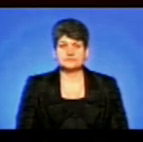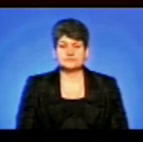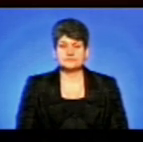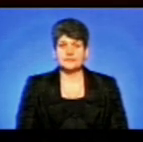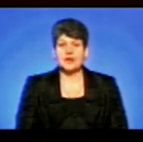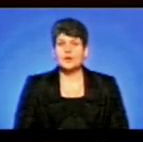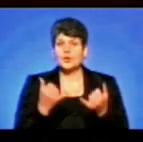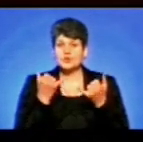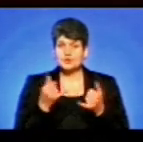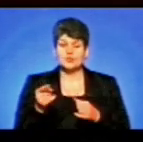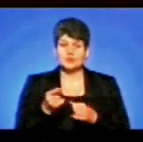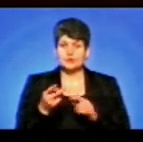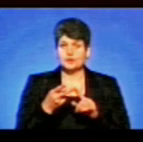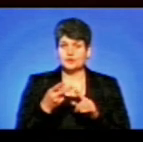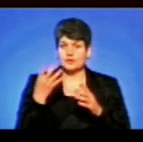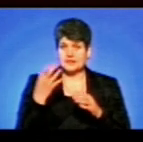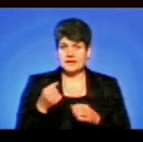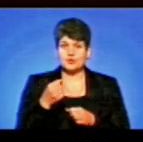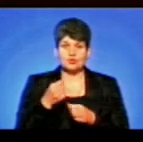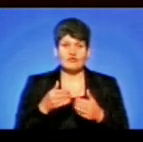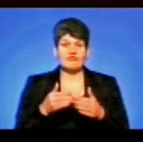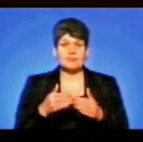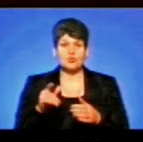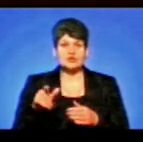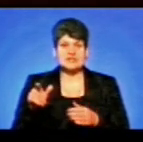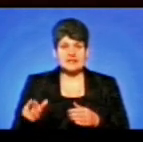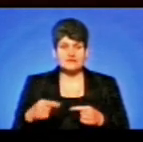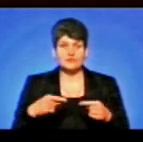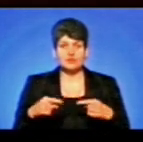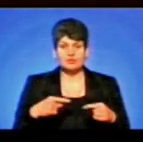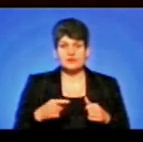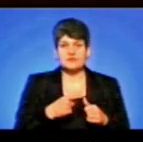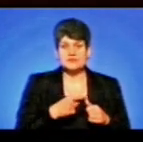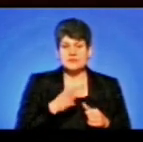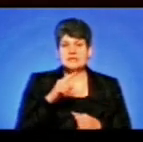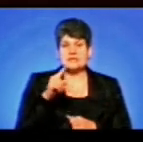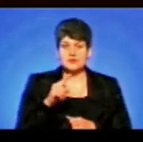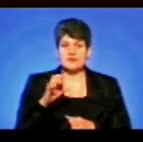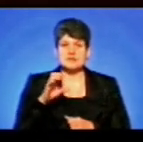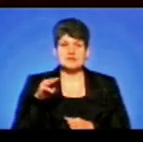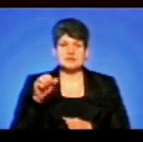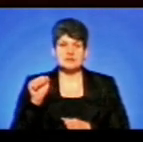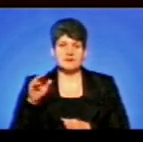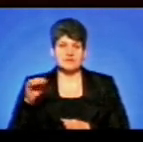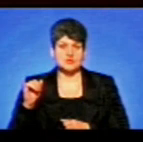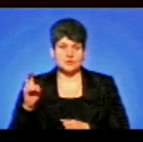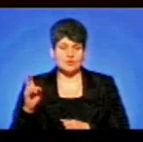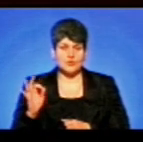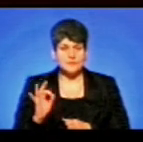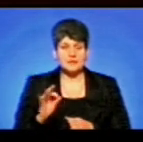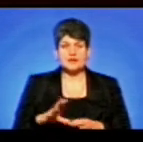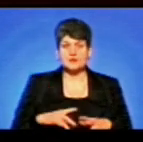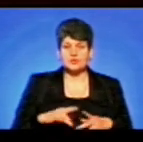Сьогодні у Тернополі другий день Кубку випускників з футболу імені Зиновія Савицького. За словами інструктора-методиста